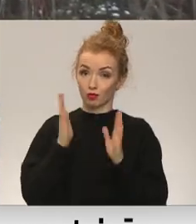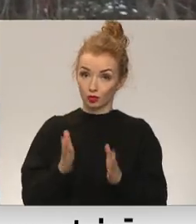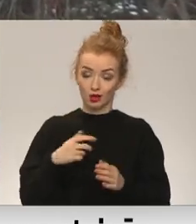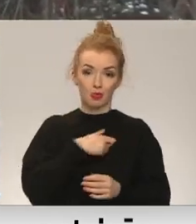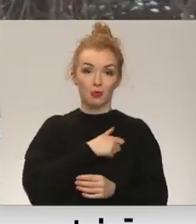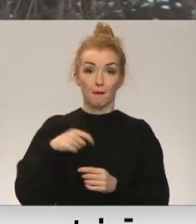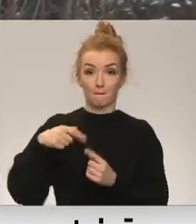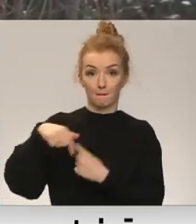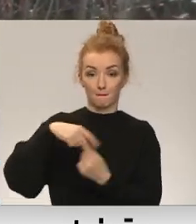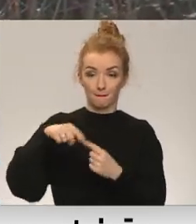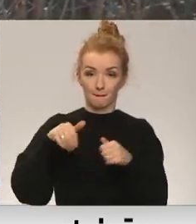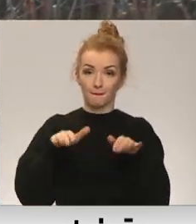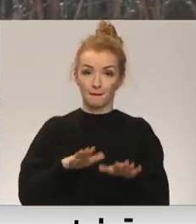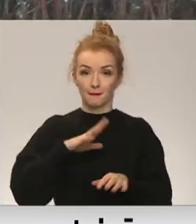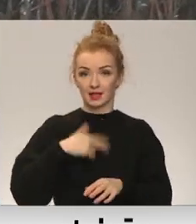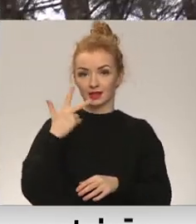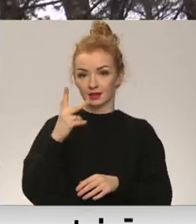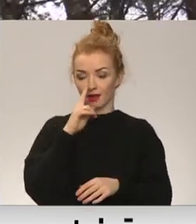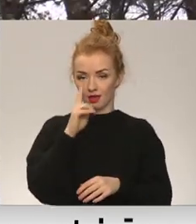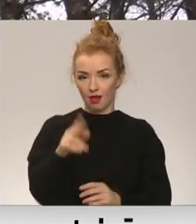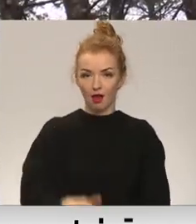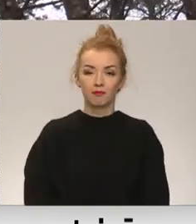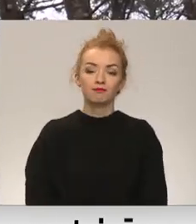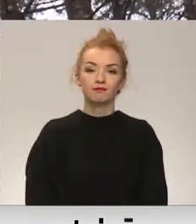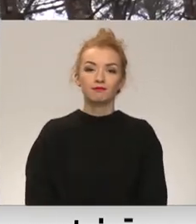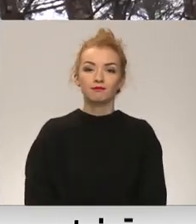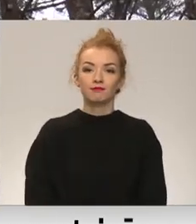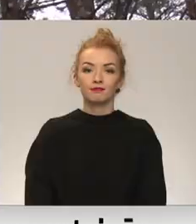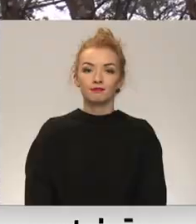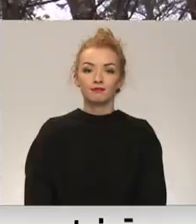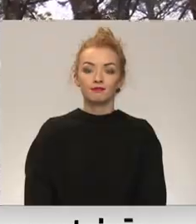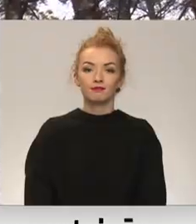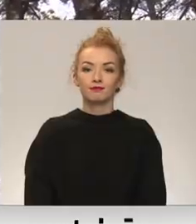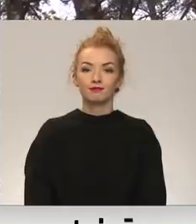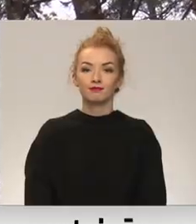Deputātlēms pēc nepilnām trīs nedēļām. Sandra Lietāna, Andris Pāns, ReTV